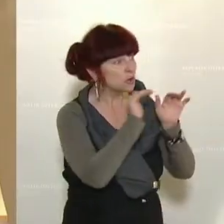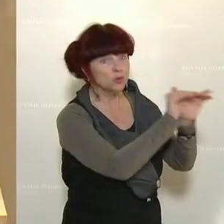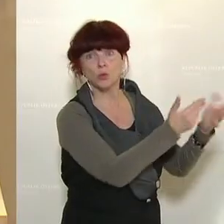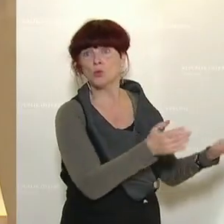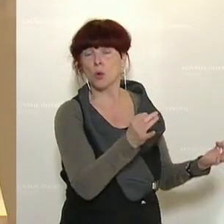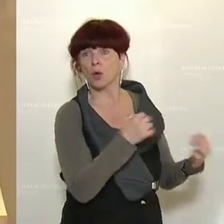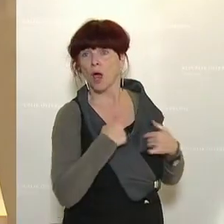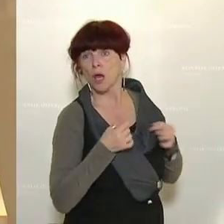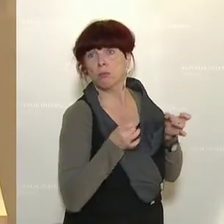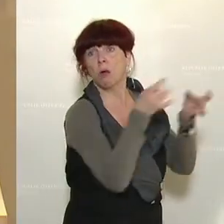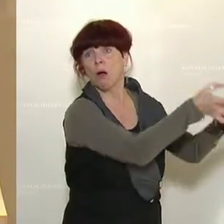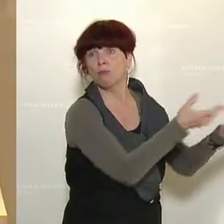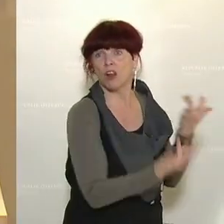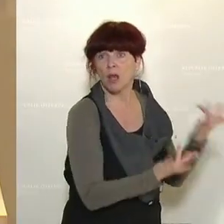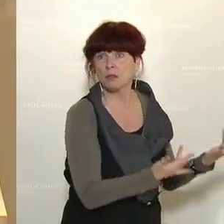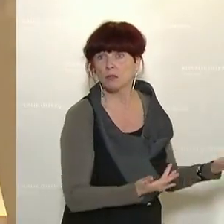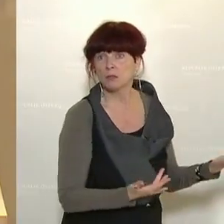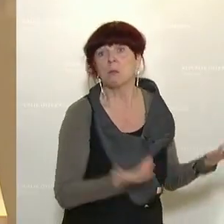Ihnen was. Ich zitiere jetzt etwas.